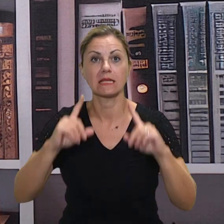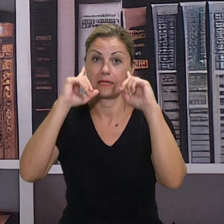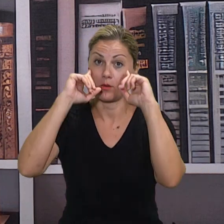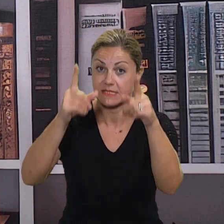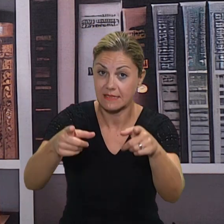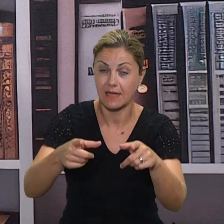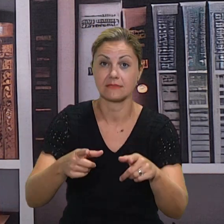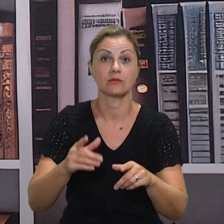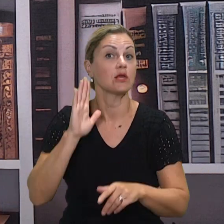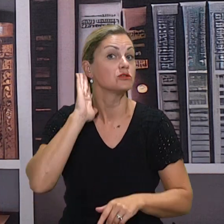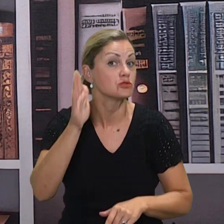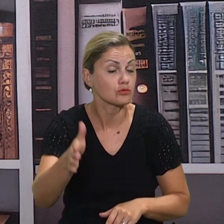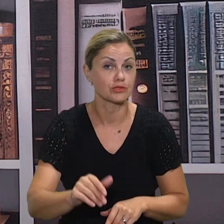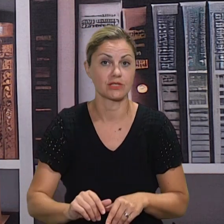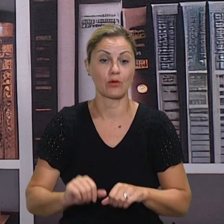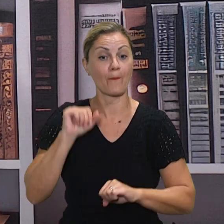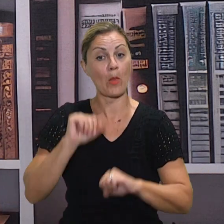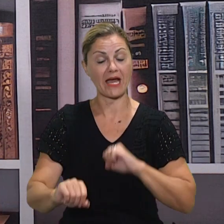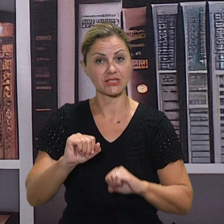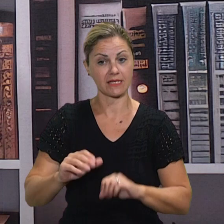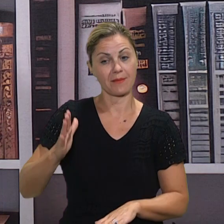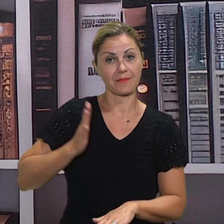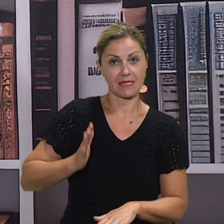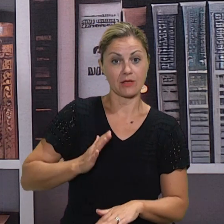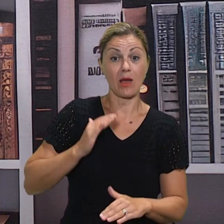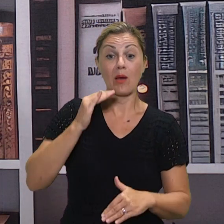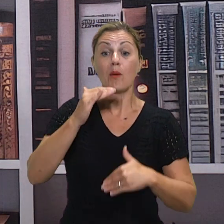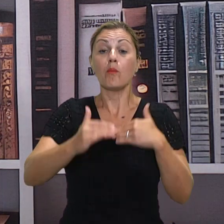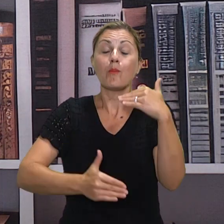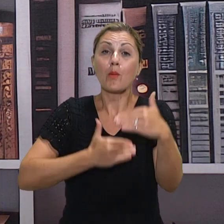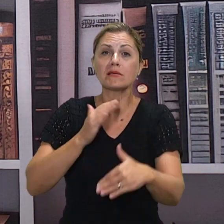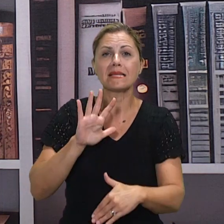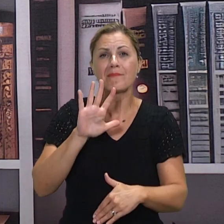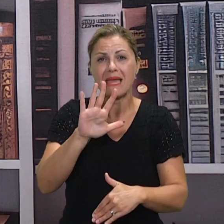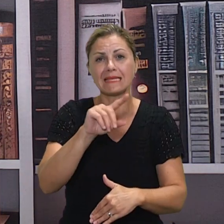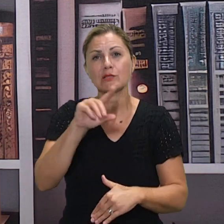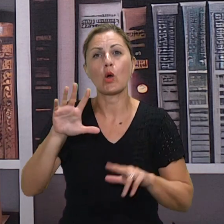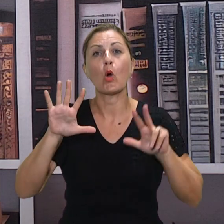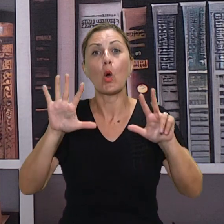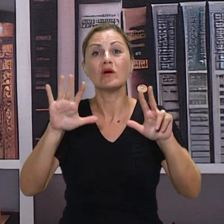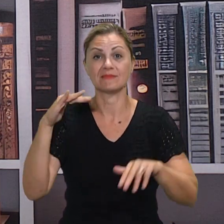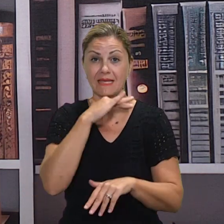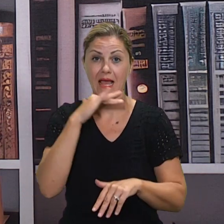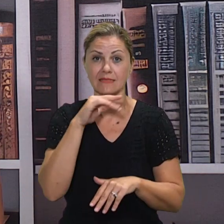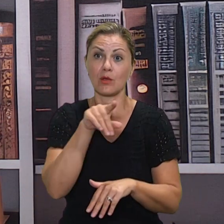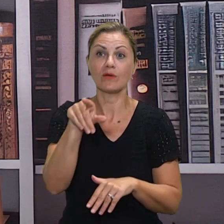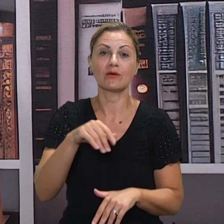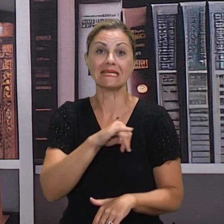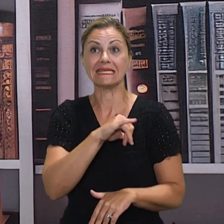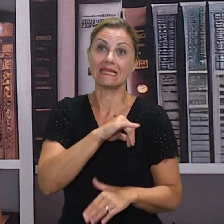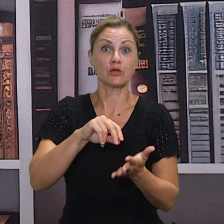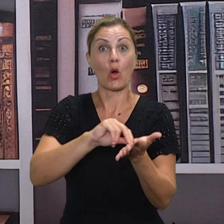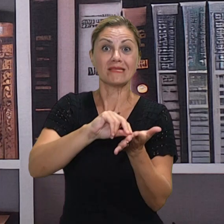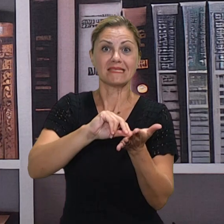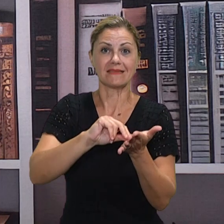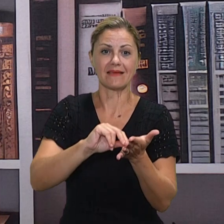kada kreće borba za ocjene kako bi se djeca upisala u što bolje srednje škole. Međutim, ako se s roditeljima radi od prvog razreda